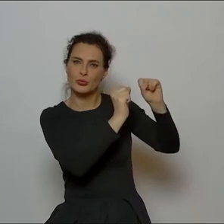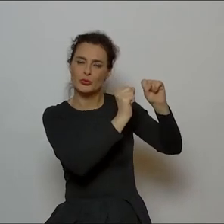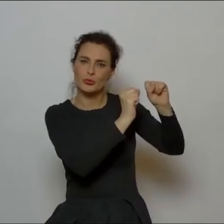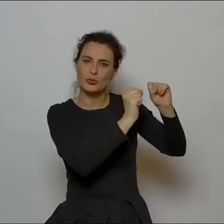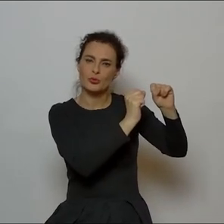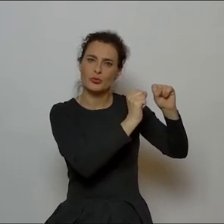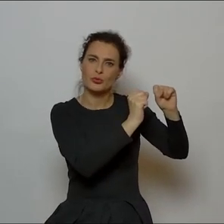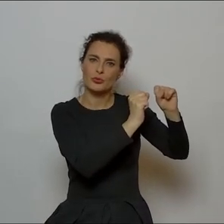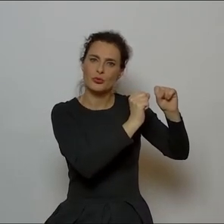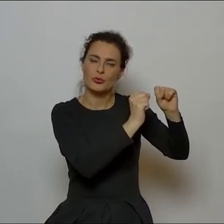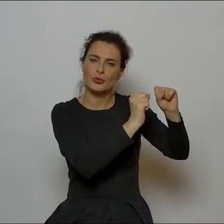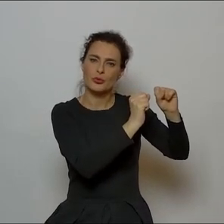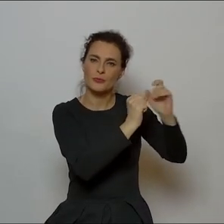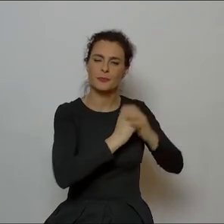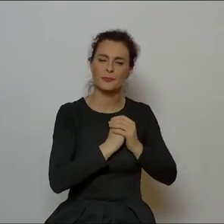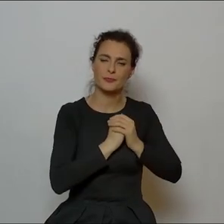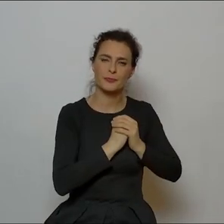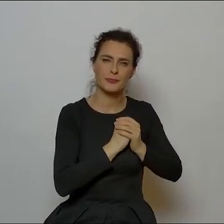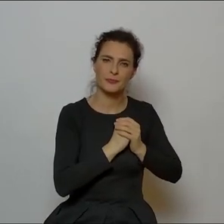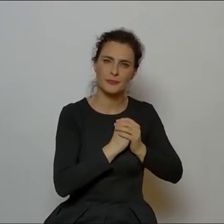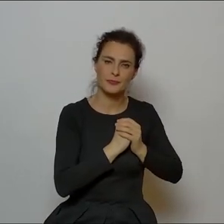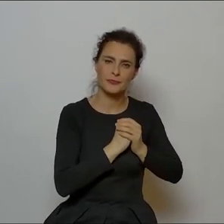ona jakby no wyszła na jaw również właśnie